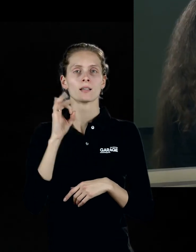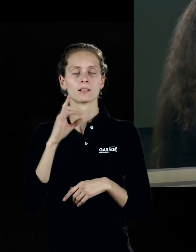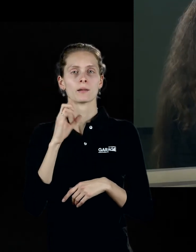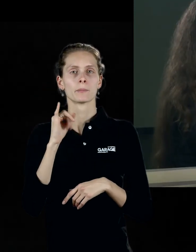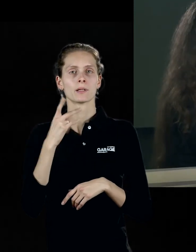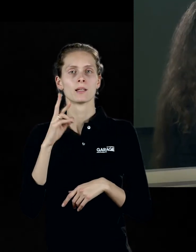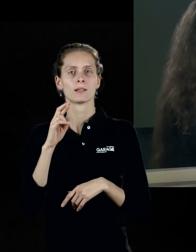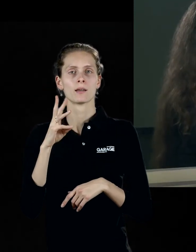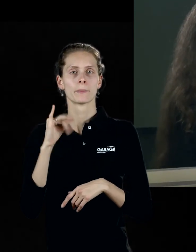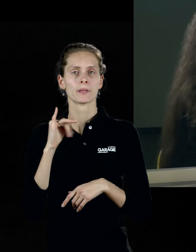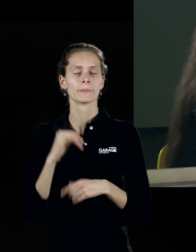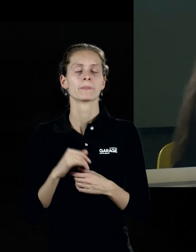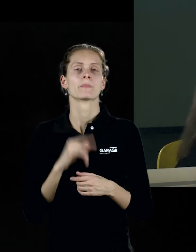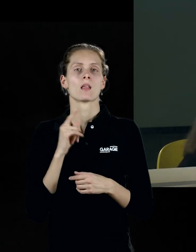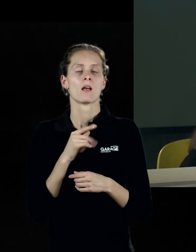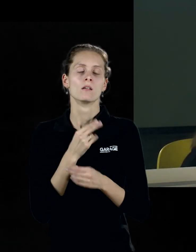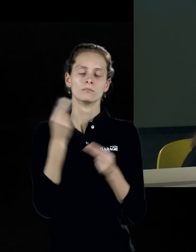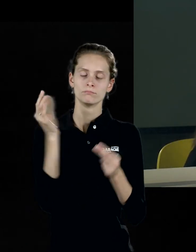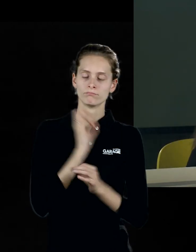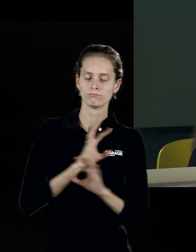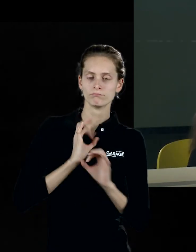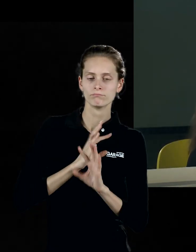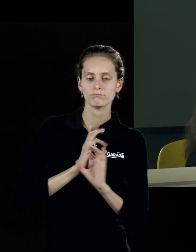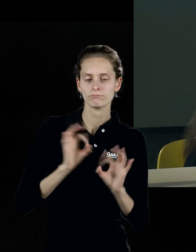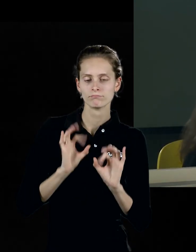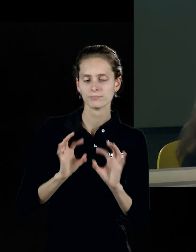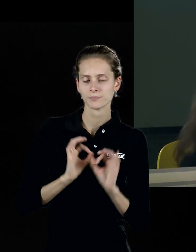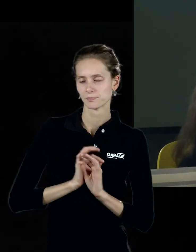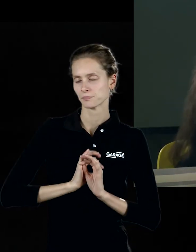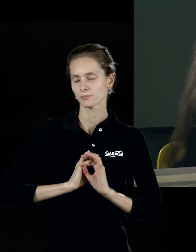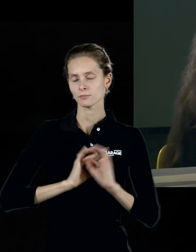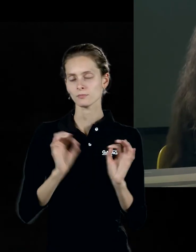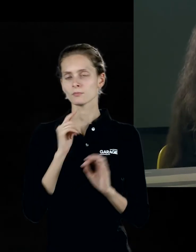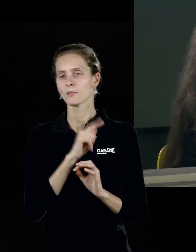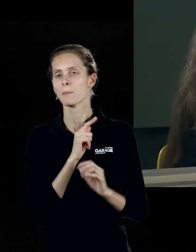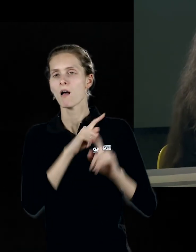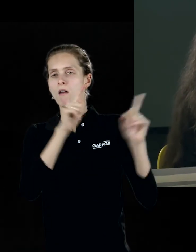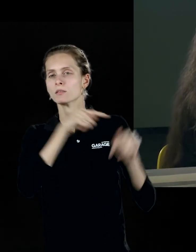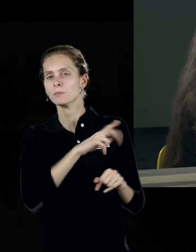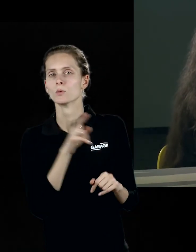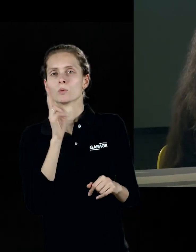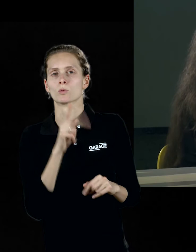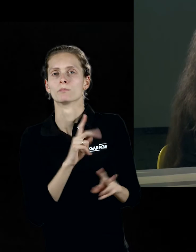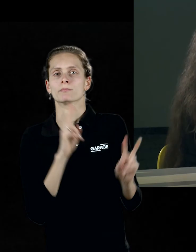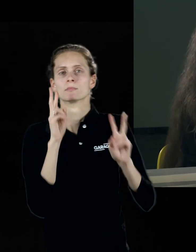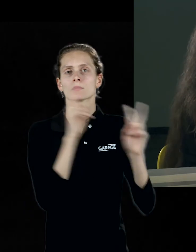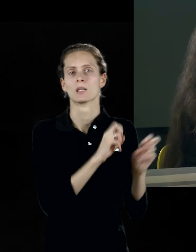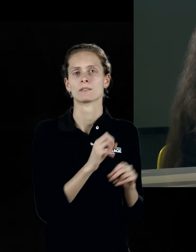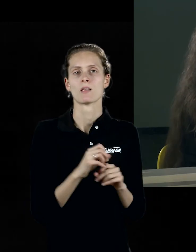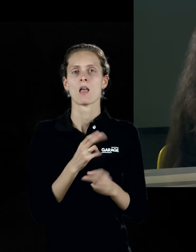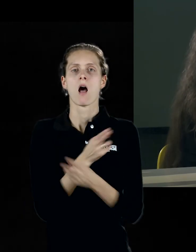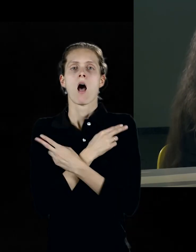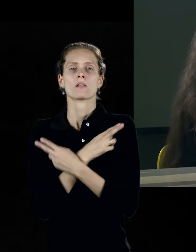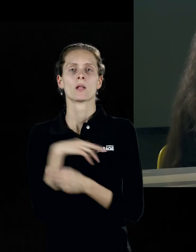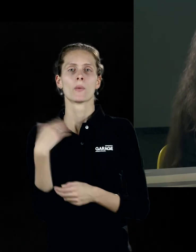персонажа, который он видит на картине. Он говорит, что он назвал его ангелом истории,